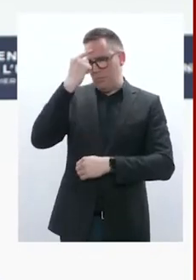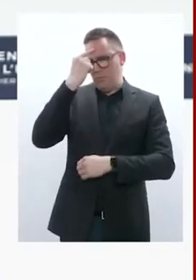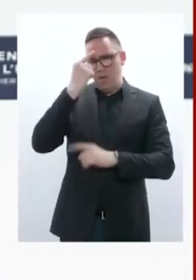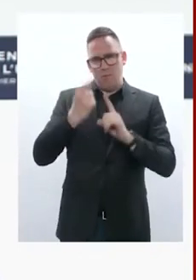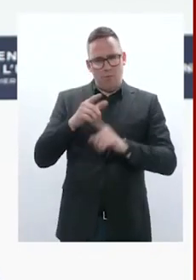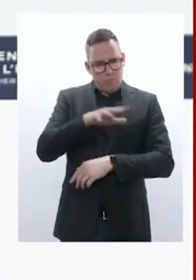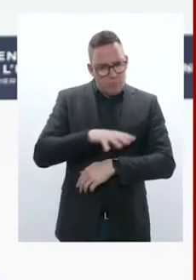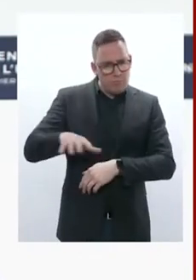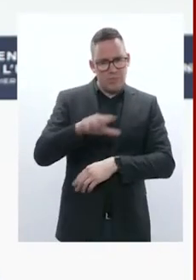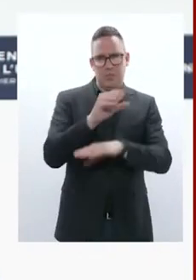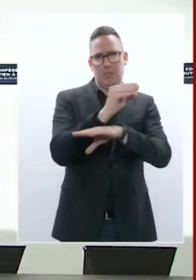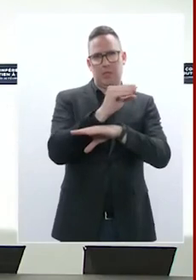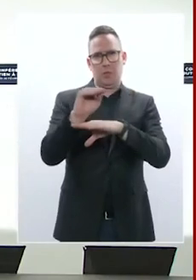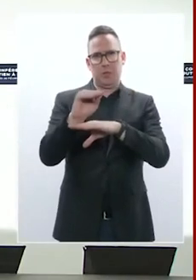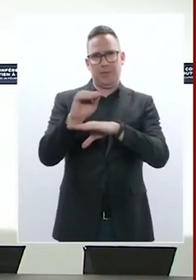questions.